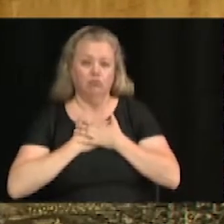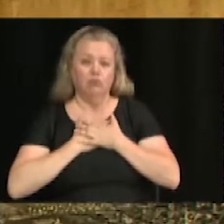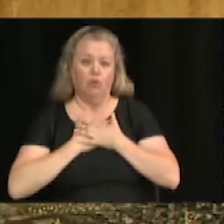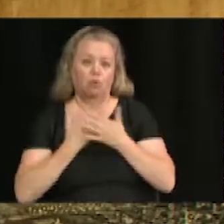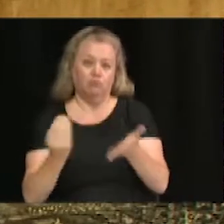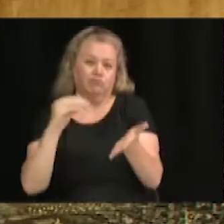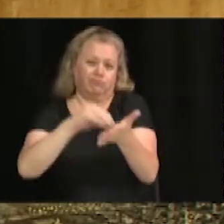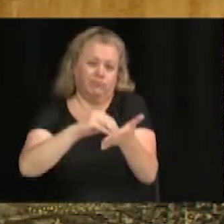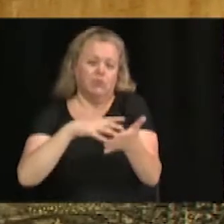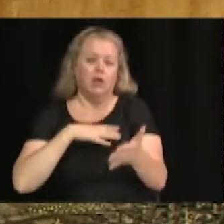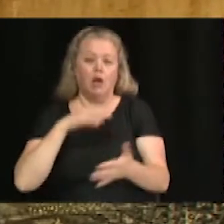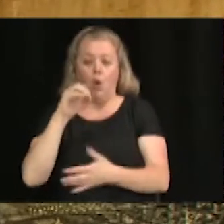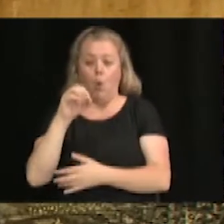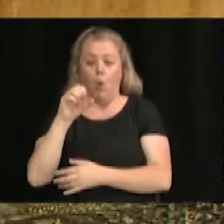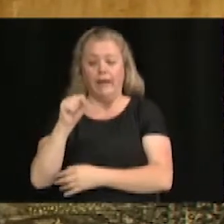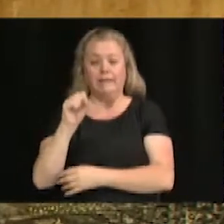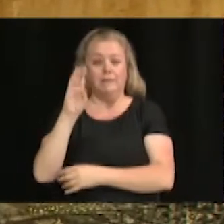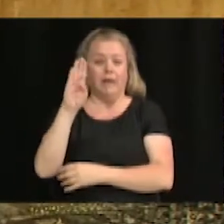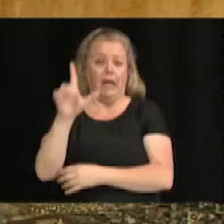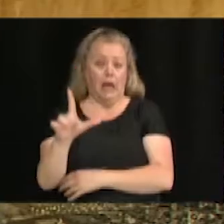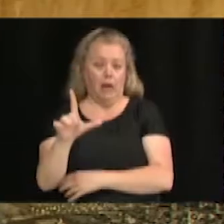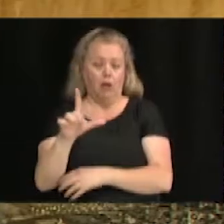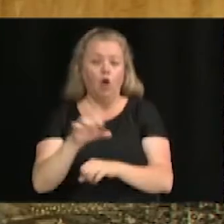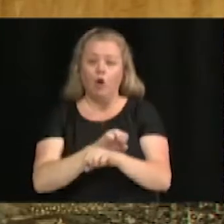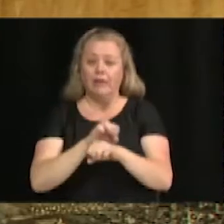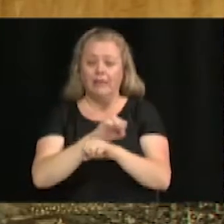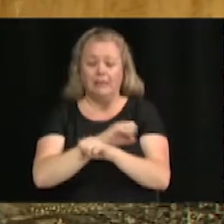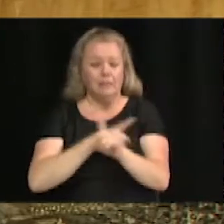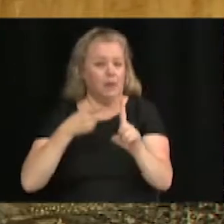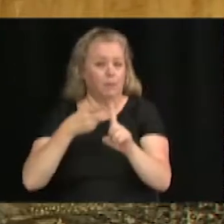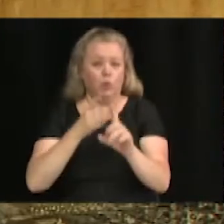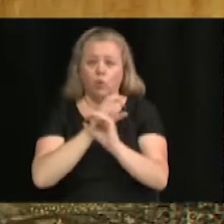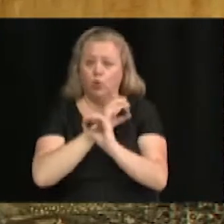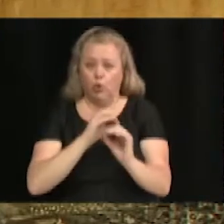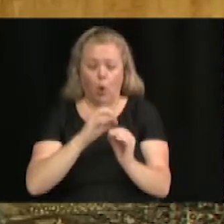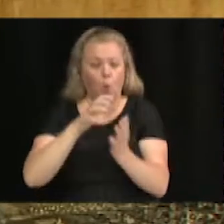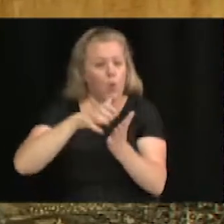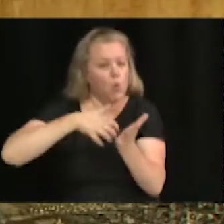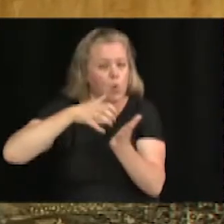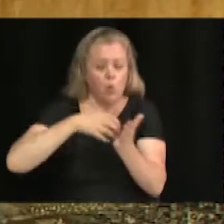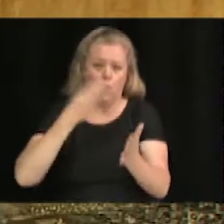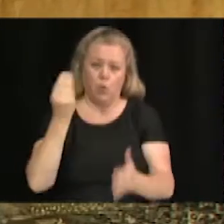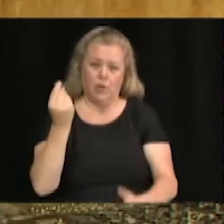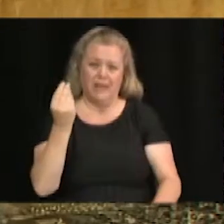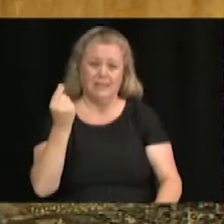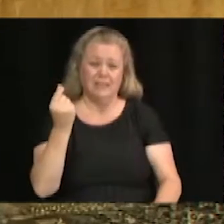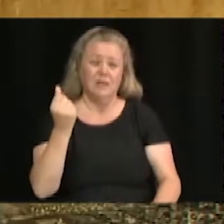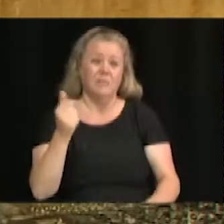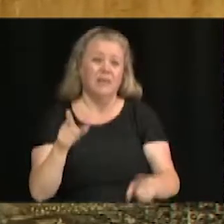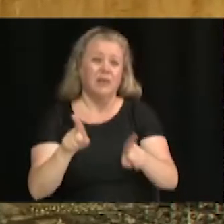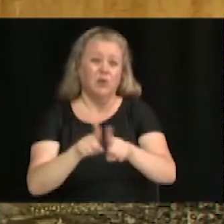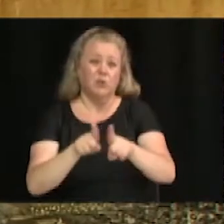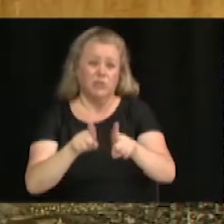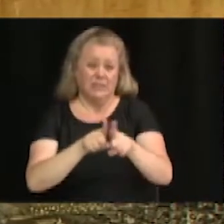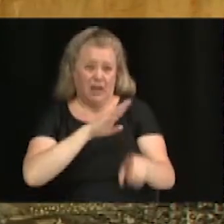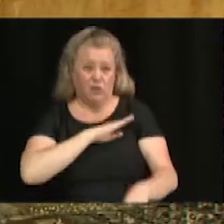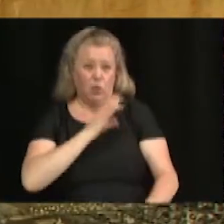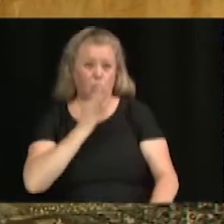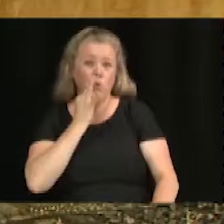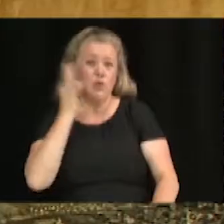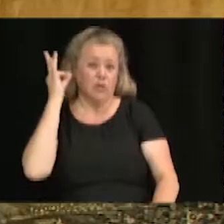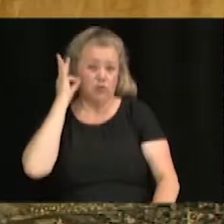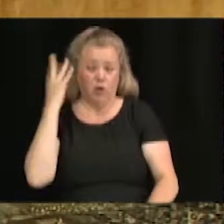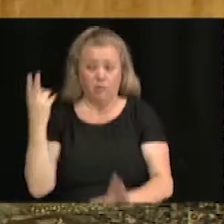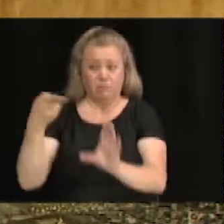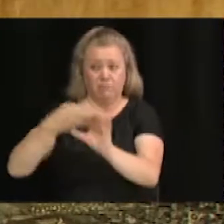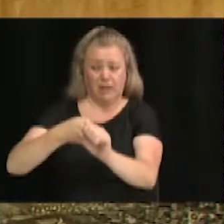un EOSBL, c'est un organisme à but non lucratif. Puis, on a même des Indiens, des Autochtones qui en ont